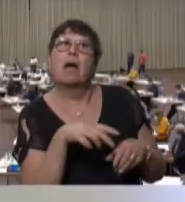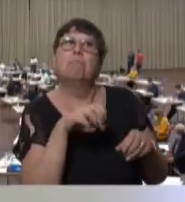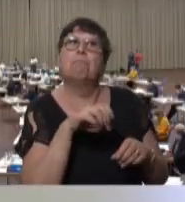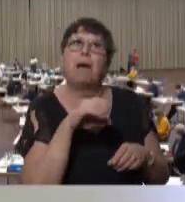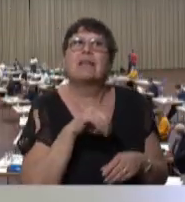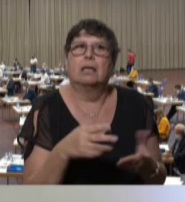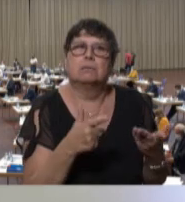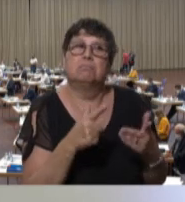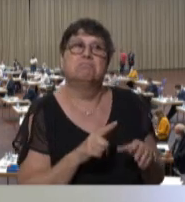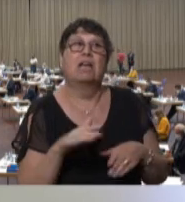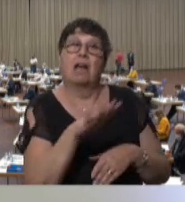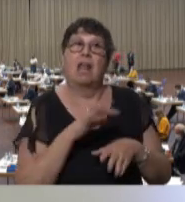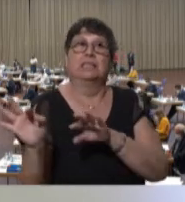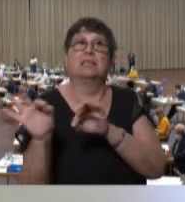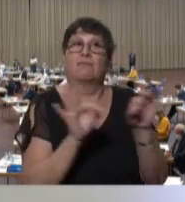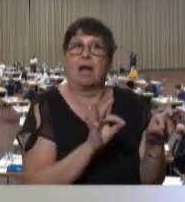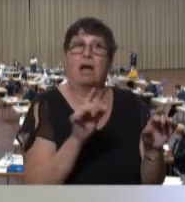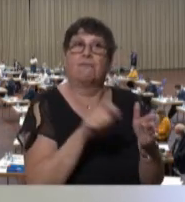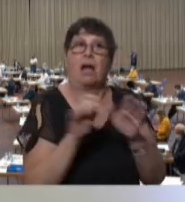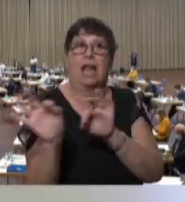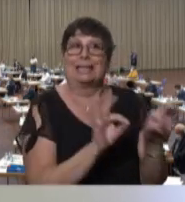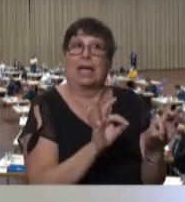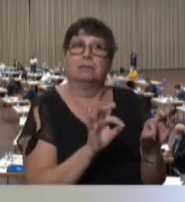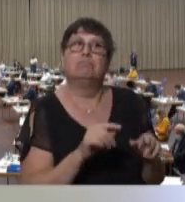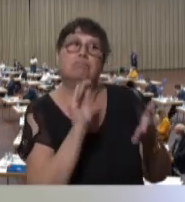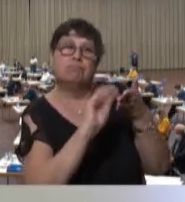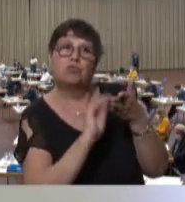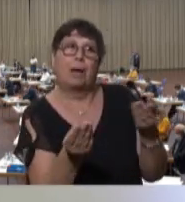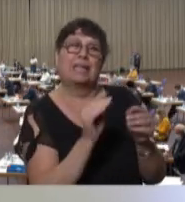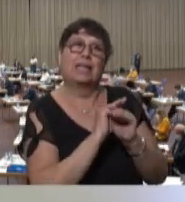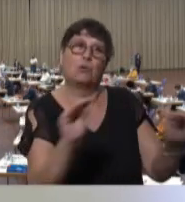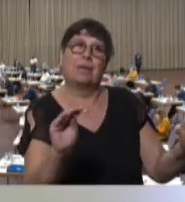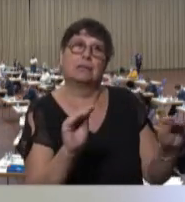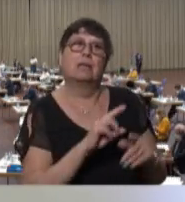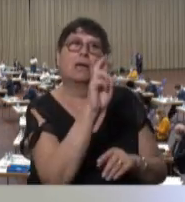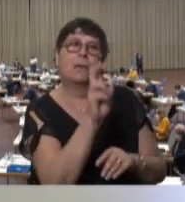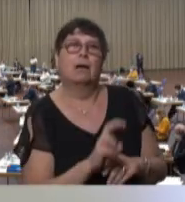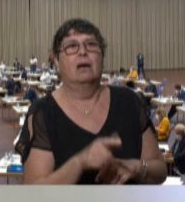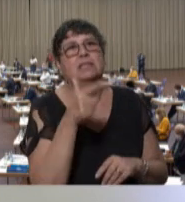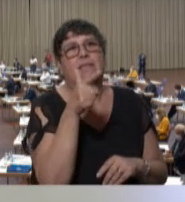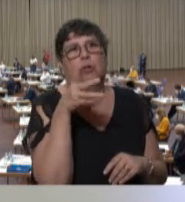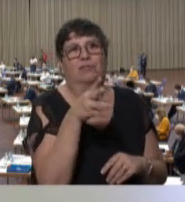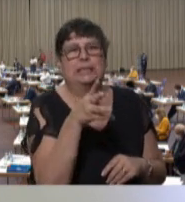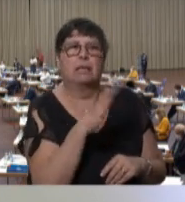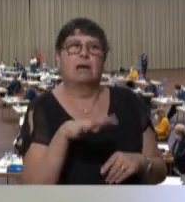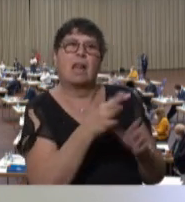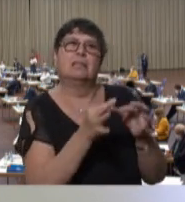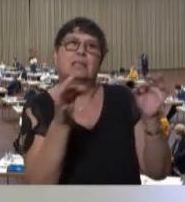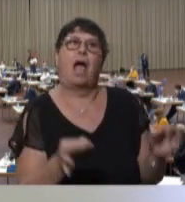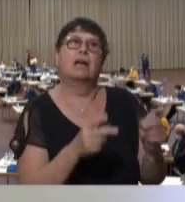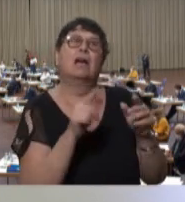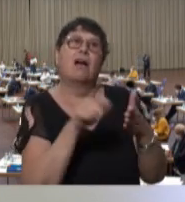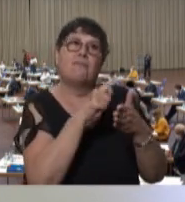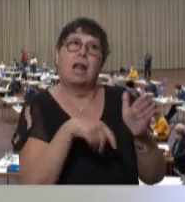Die Landeswahlleiterin hat mit Schreiben vom 31. Mai mitgeteilt, dass gemäß § 42 des Landtagswahlgesetzes, ich zitiere,